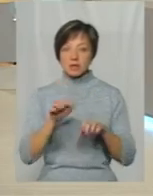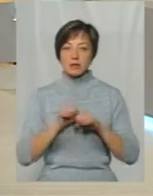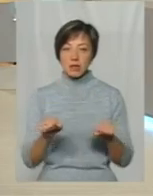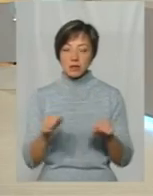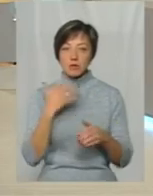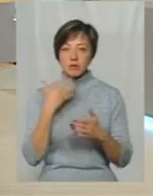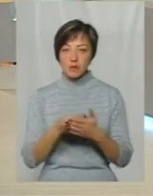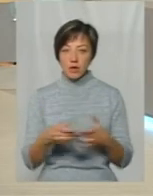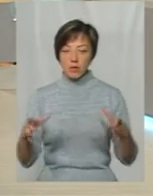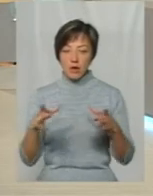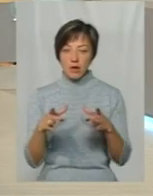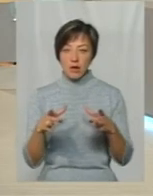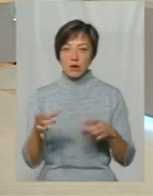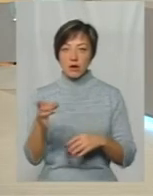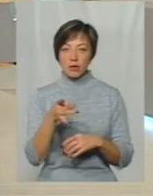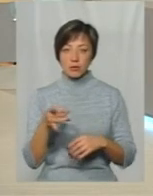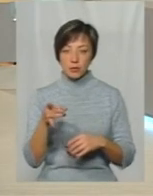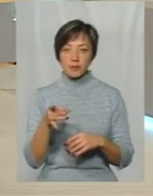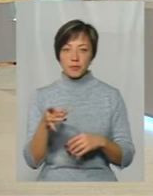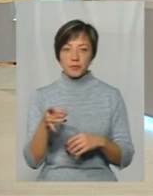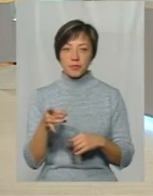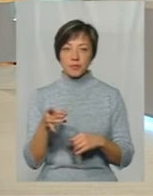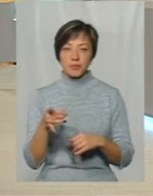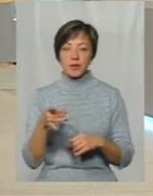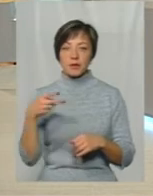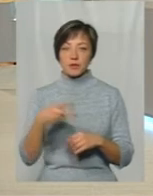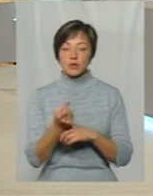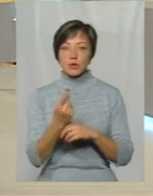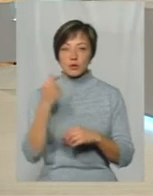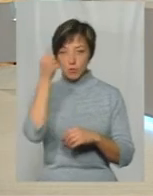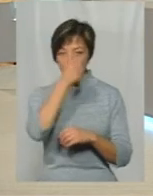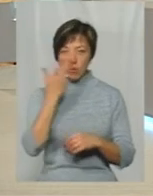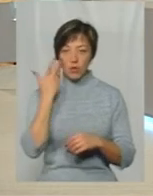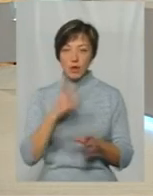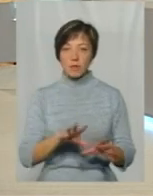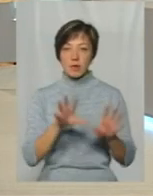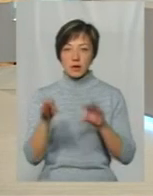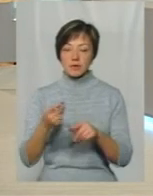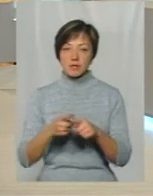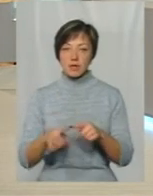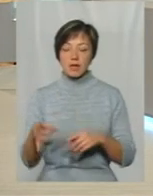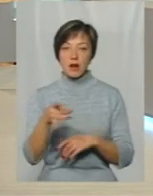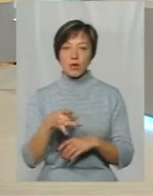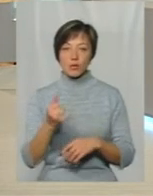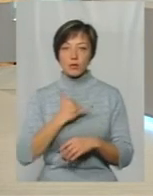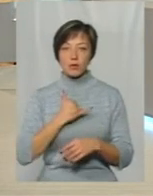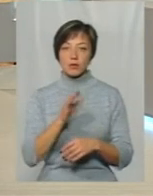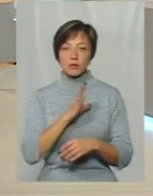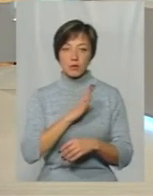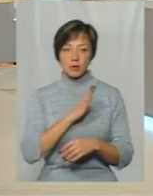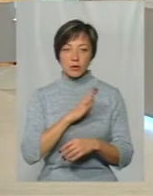по-своєму, також не буду називати район, але по-своєму скажу В 2011 році, коли я приїхала в цей мікрорайон, в мене було